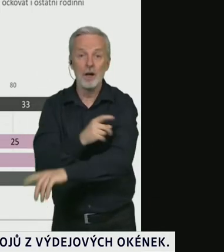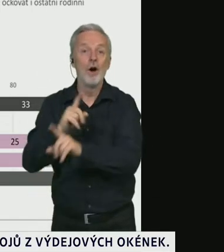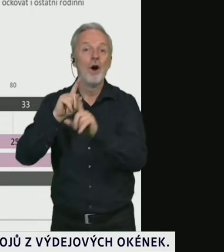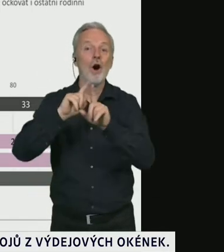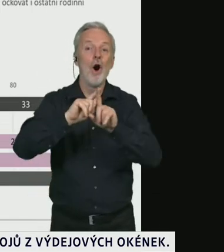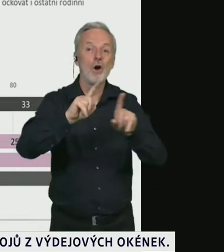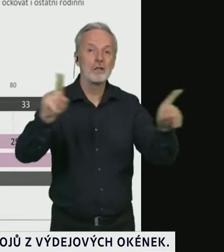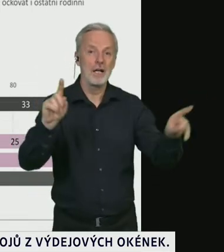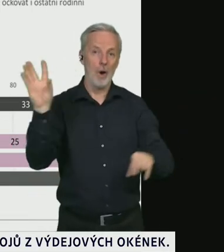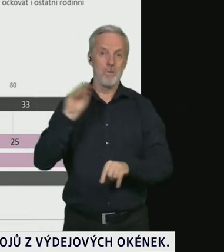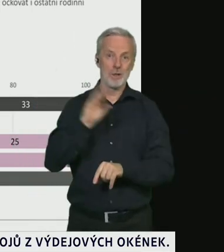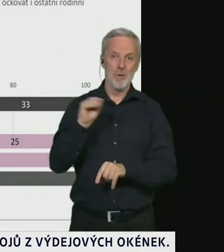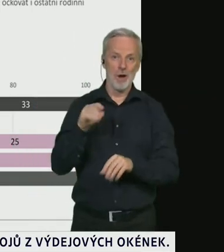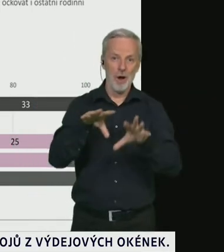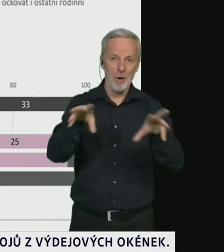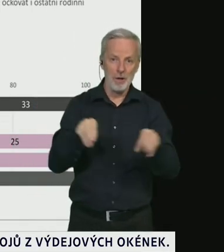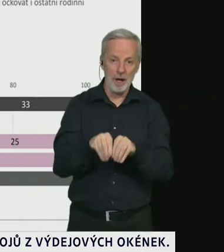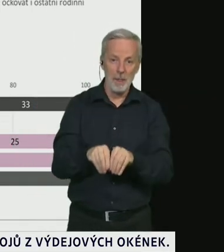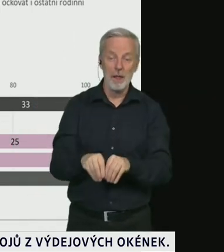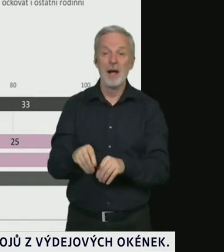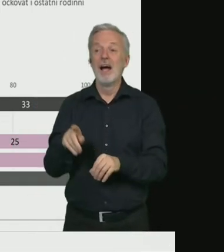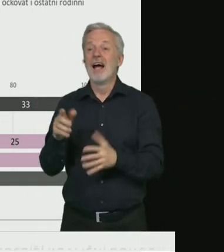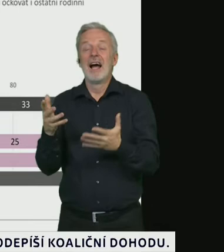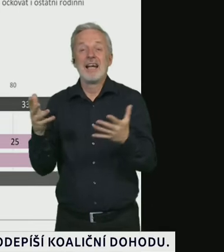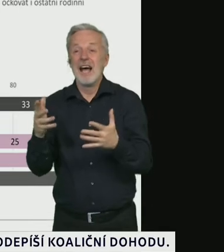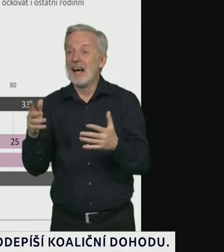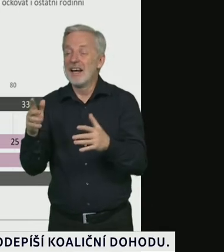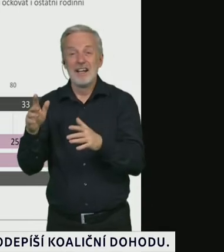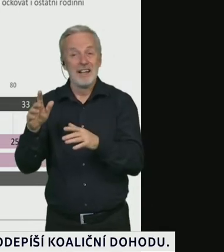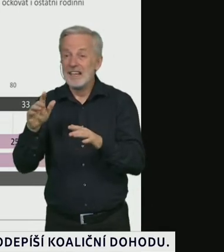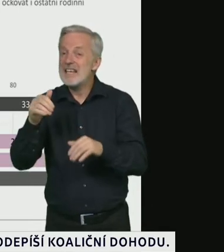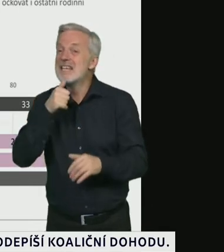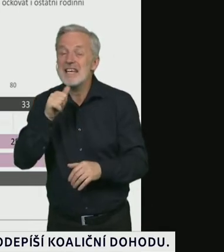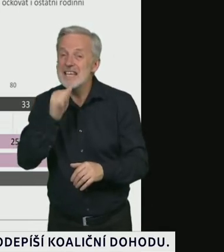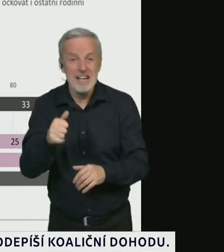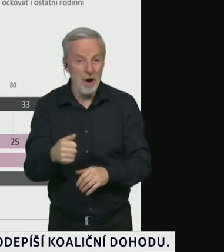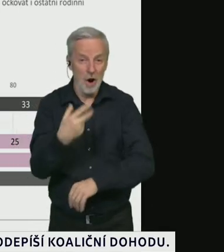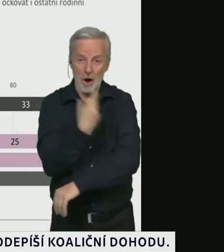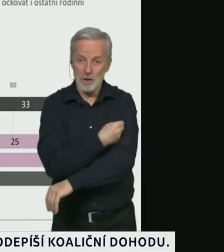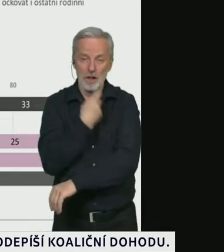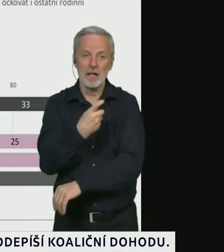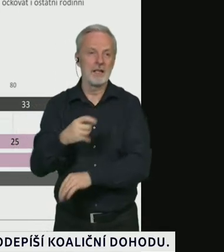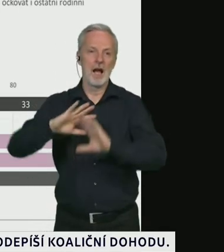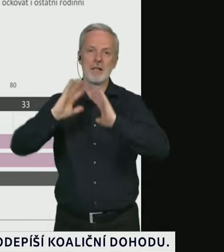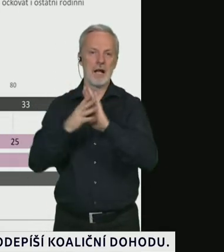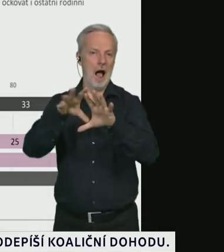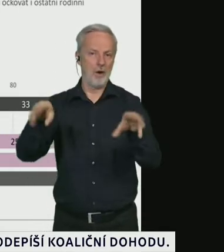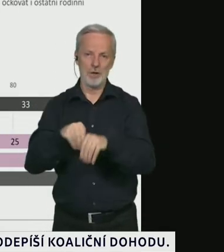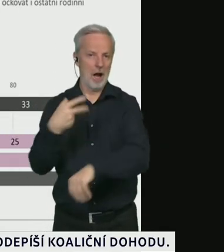rodina. Tam, kde to tak není, je naopak velká pravděpodobnost, že se rodina očkovat nenechá.